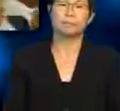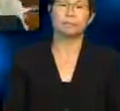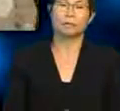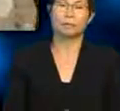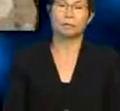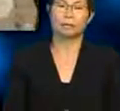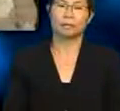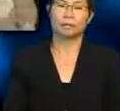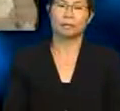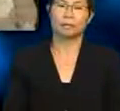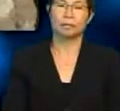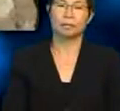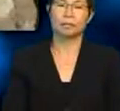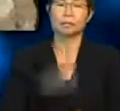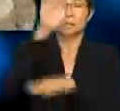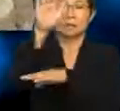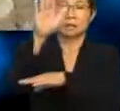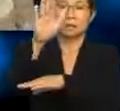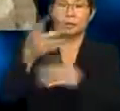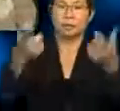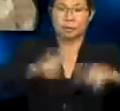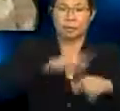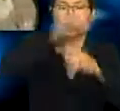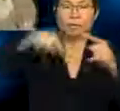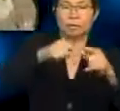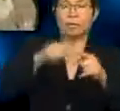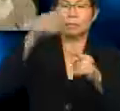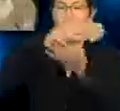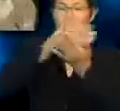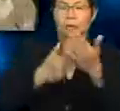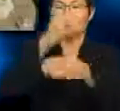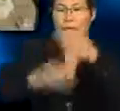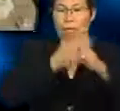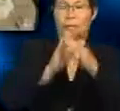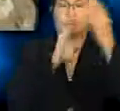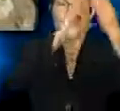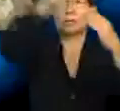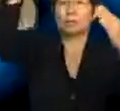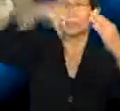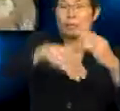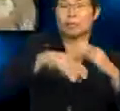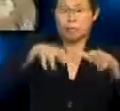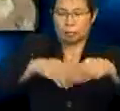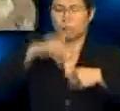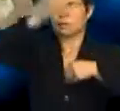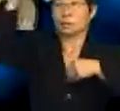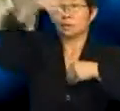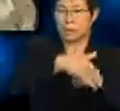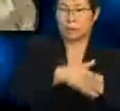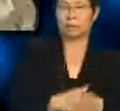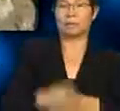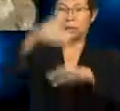Najibah. Siang berlaku apabila bahagian bumi yang menghadap matahari menerima cahaya matahari.